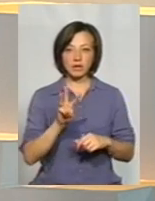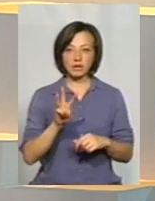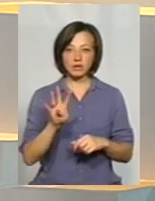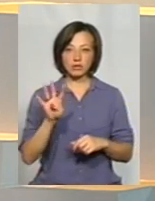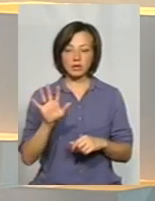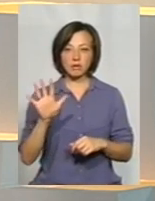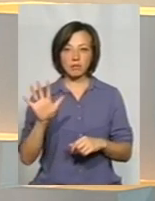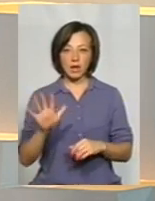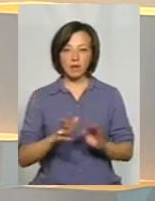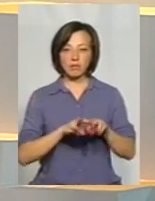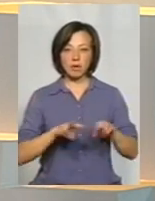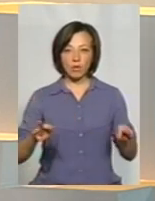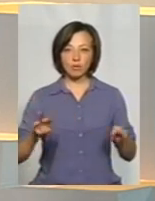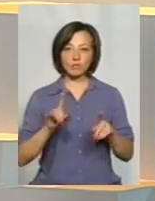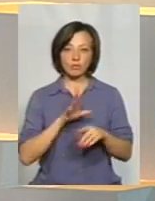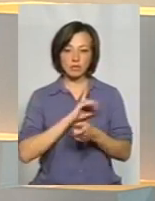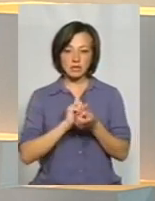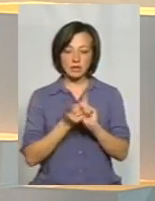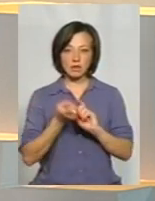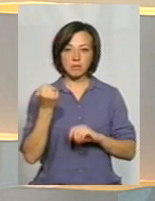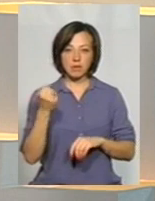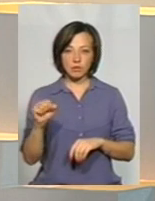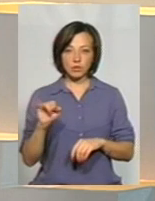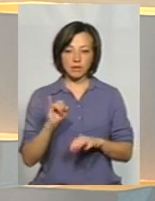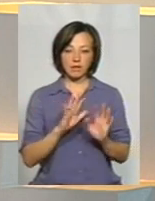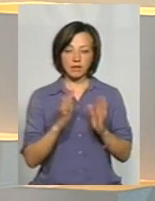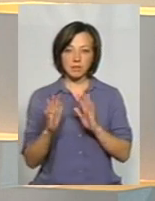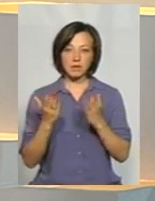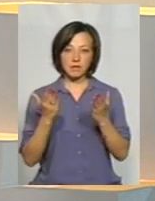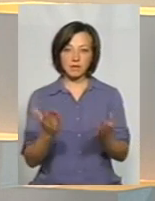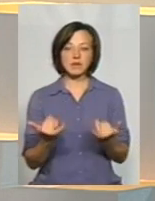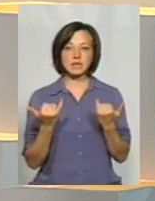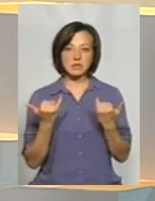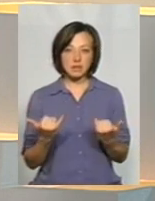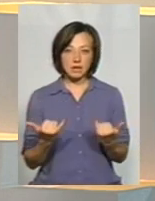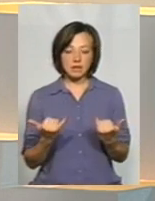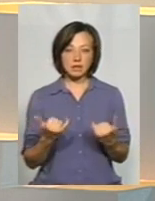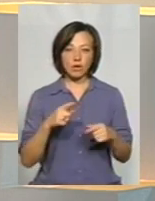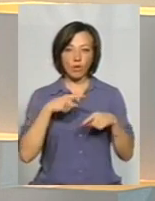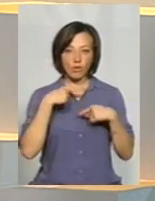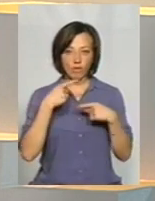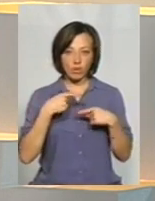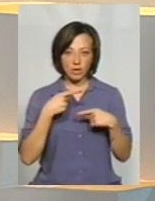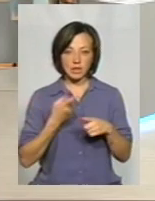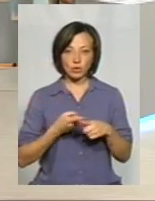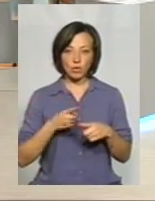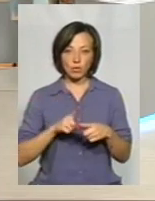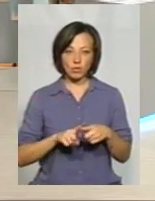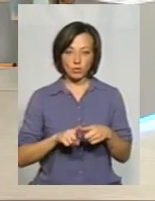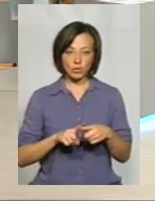мільйонів, аби тільки стати переможцем. І є саме випадки такі, які ви зараз говорите. Тому